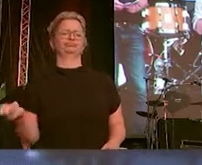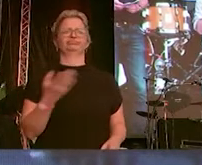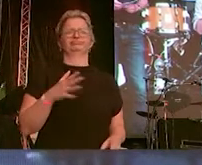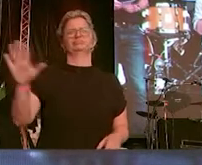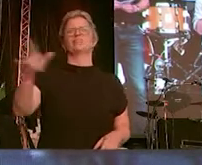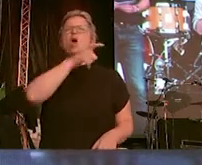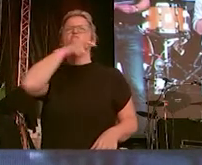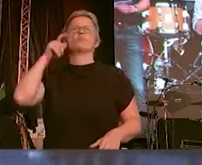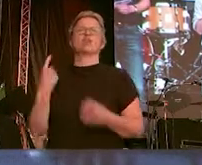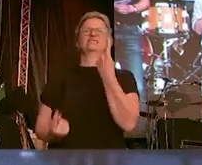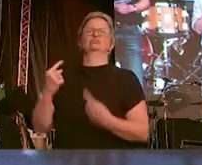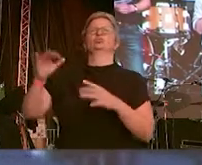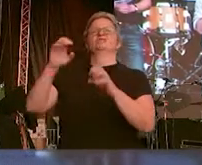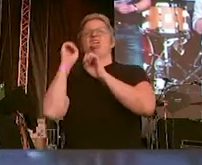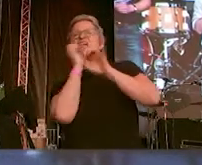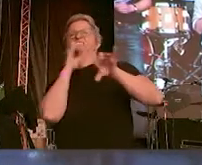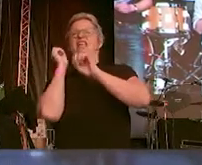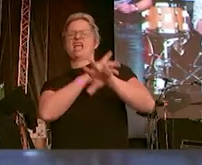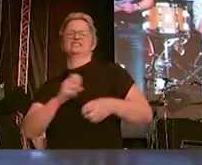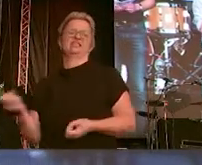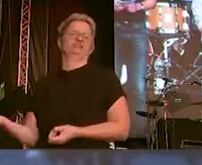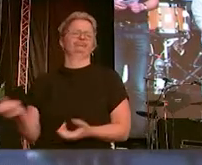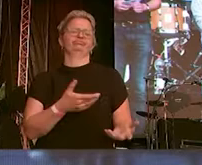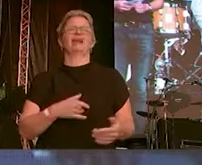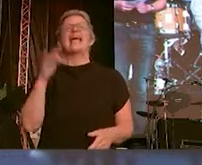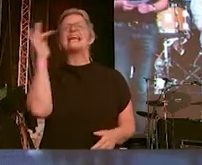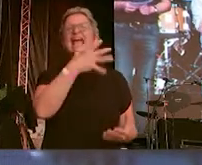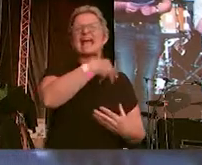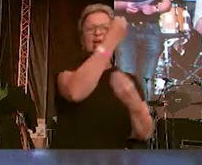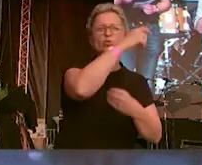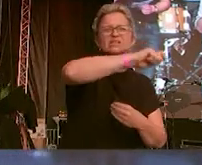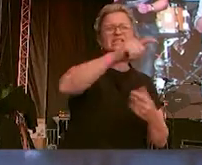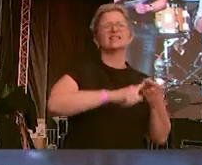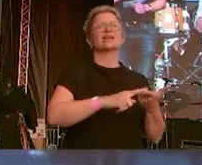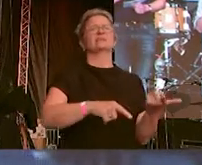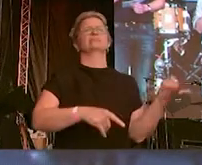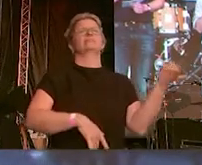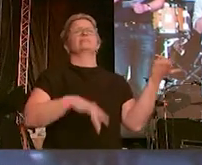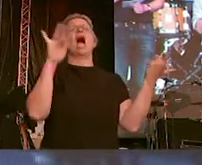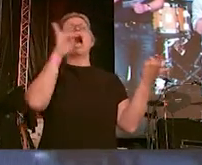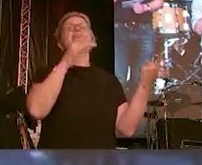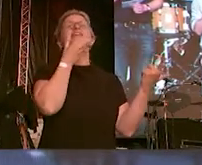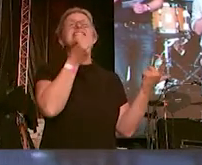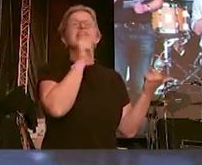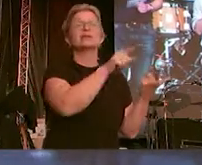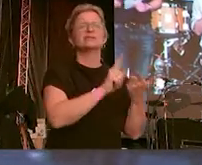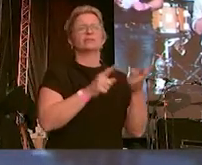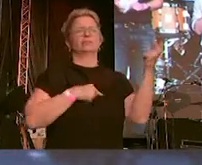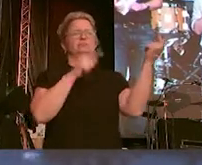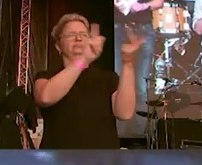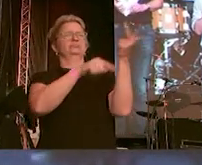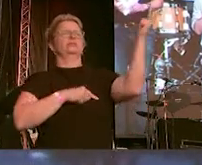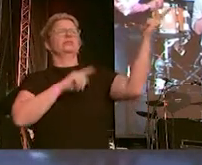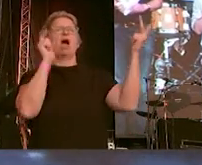Populismus und ihrer Hetze. Sie hetzt gegen Muslime, hat Antisemiten in ihren Reihen, ist homophob